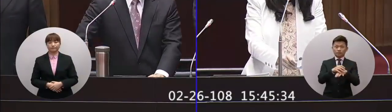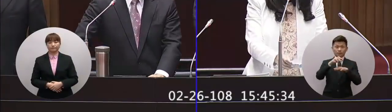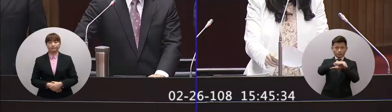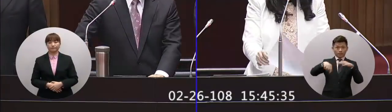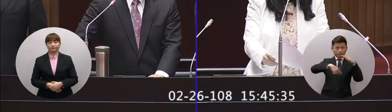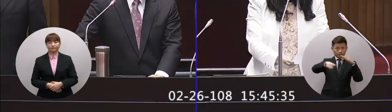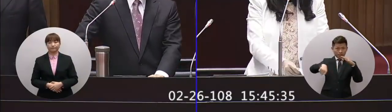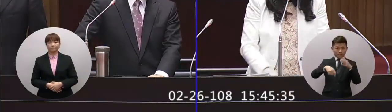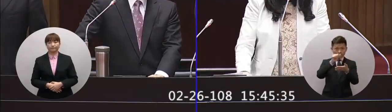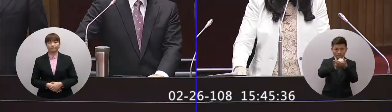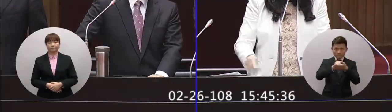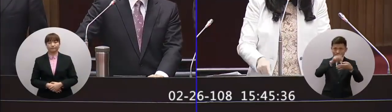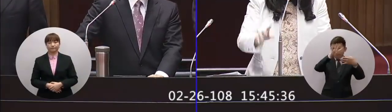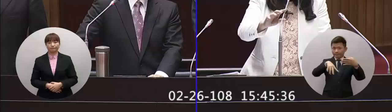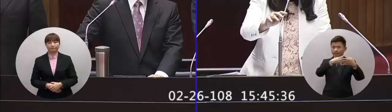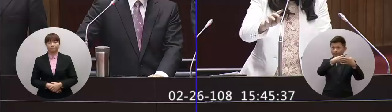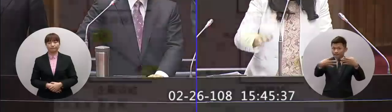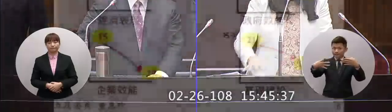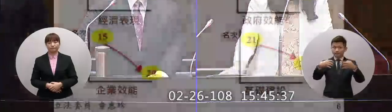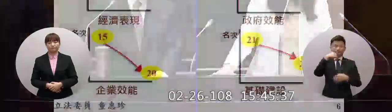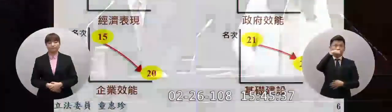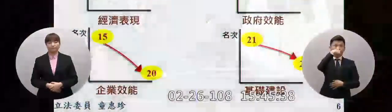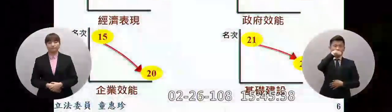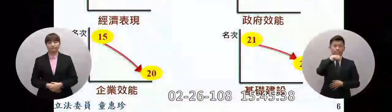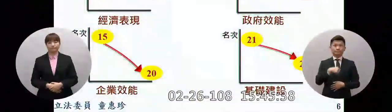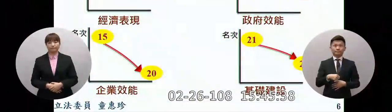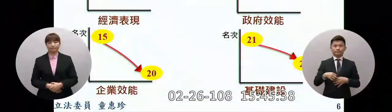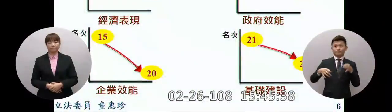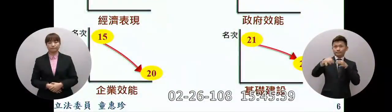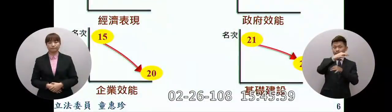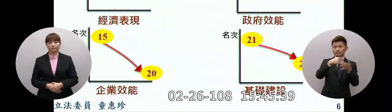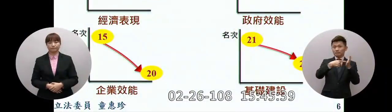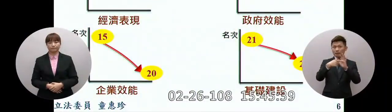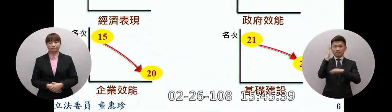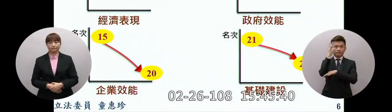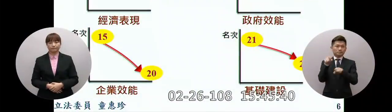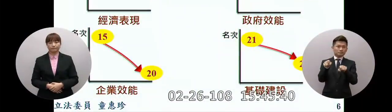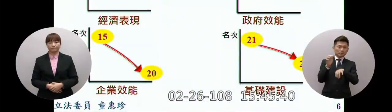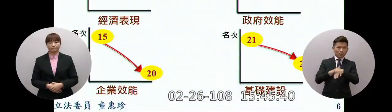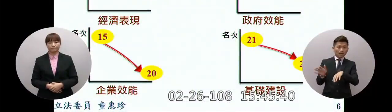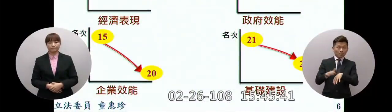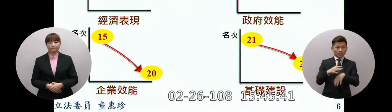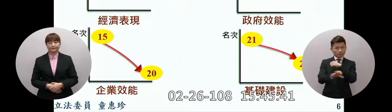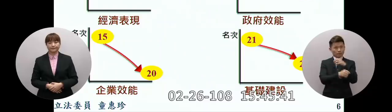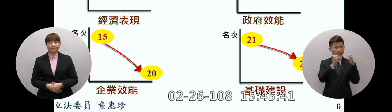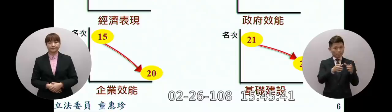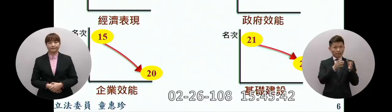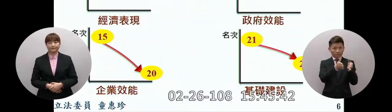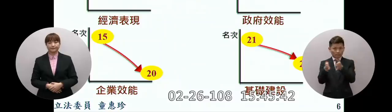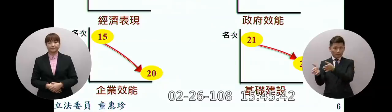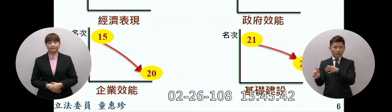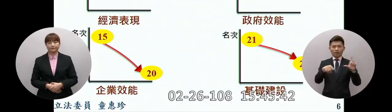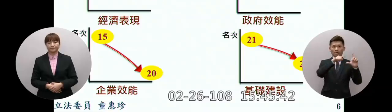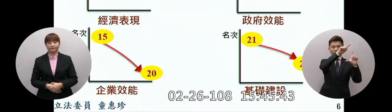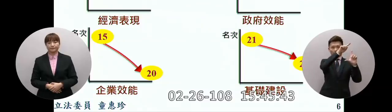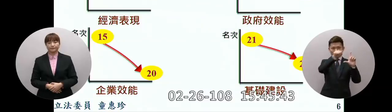出來的這個表你看我們台灣在經濟表現政府效能企業效能基礎建設四個方面全部